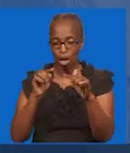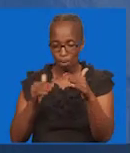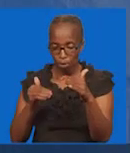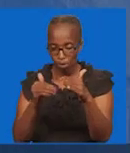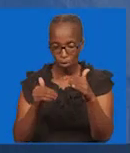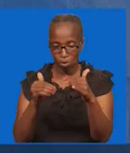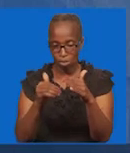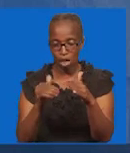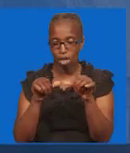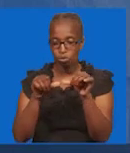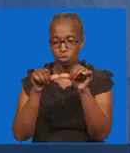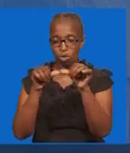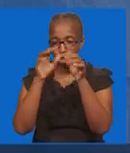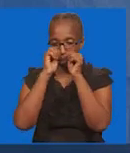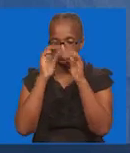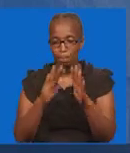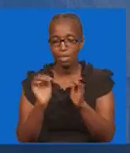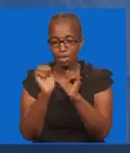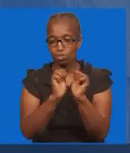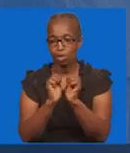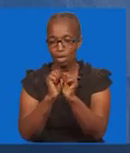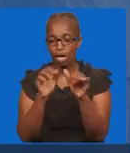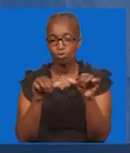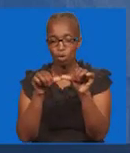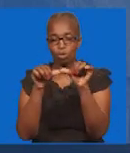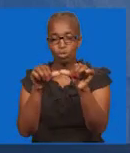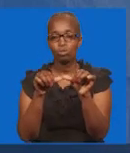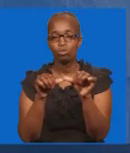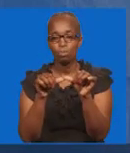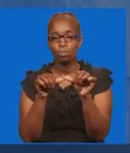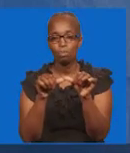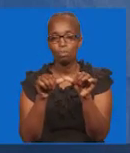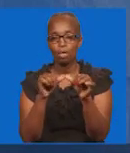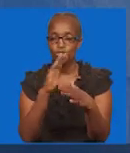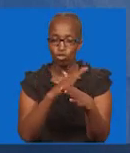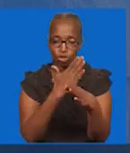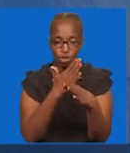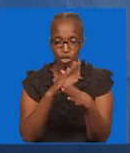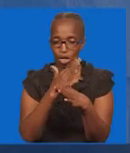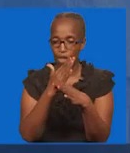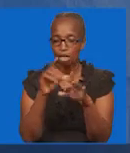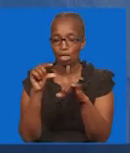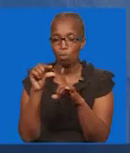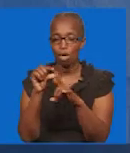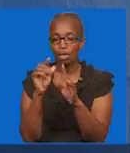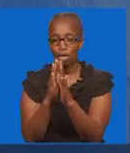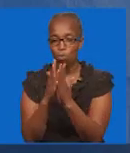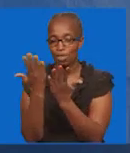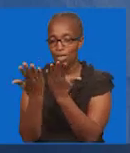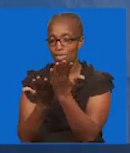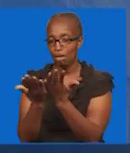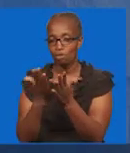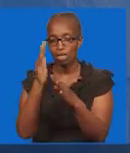vilibyo ata kabla au njaweza kufika kanisani Karibu kwa asubu ya leo, tukaweze kubarikiwa